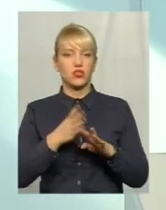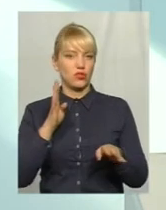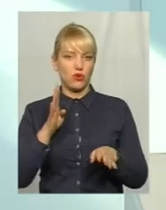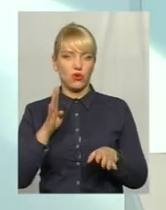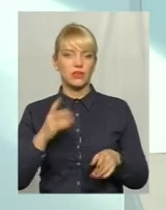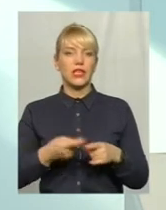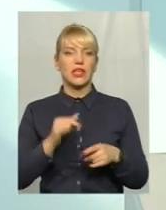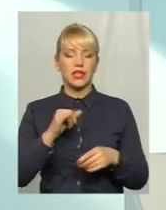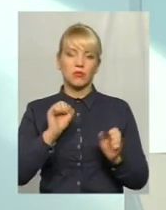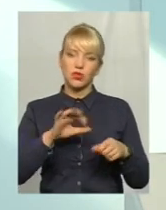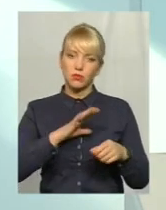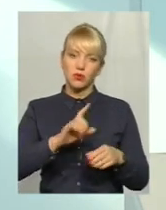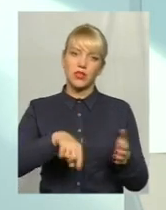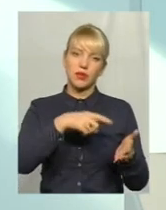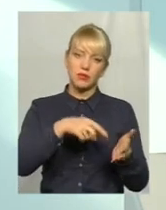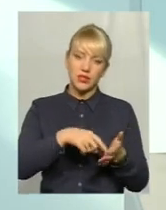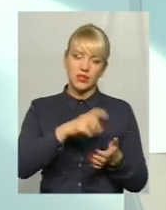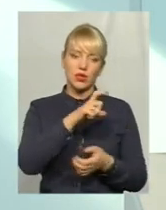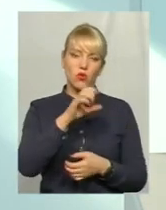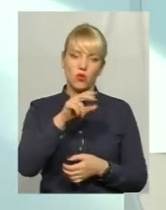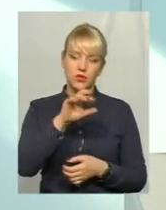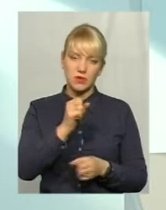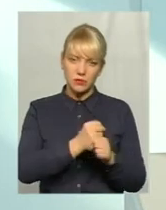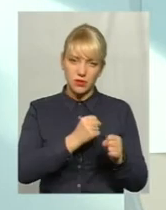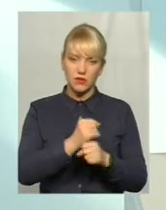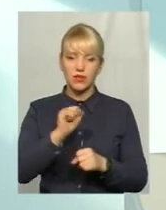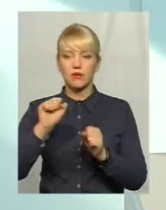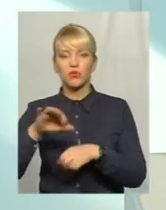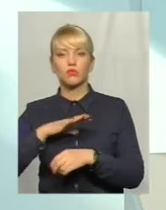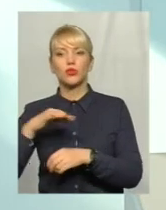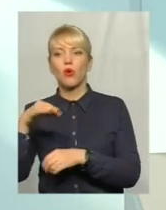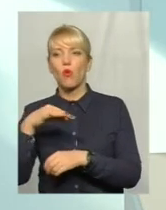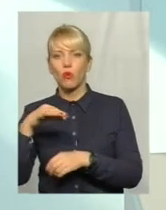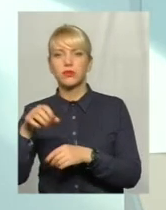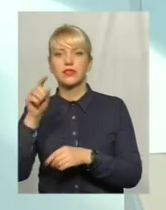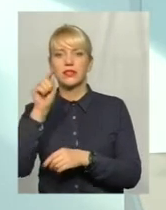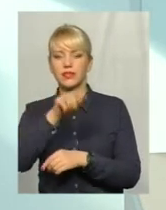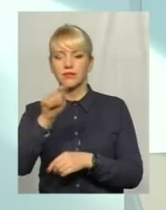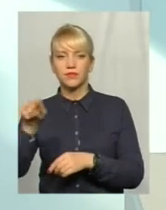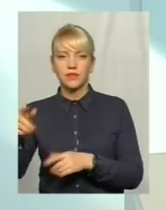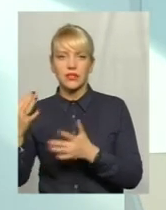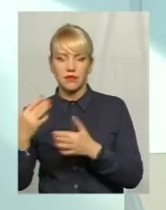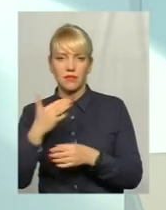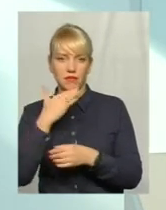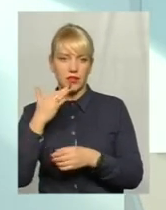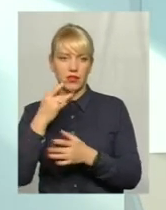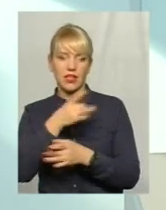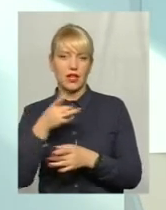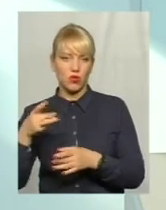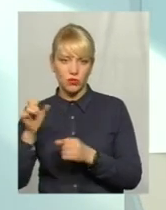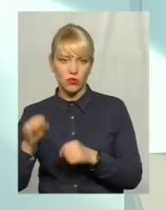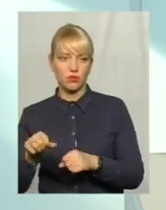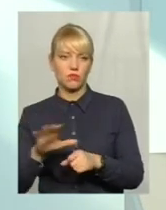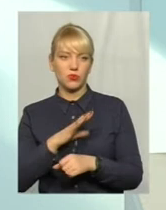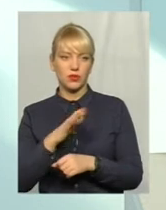бути, і міський хоспіс може функціонувати, і в області може бути кілька таких хоспісів в різних регіонах